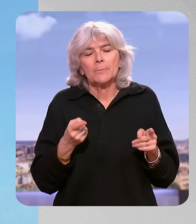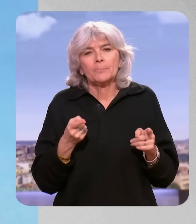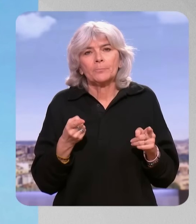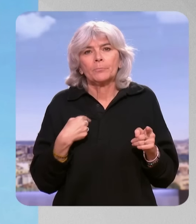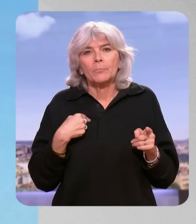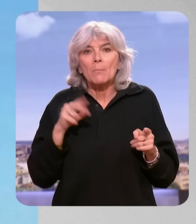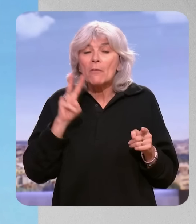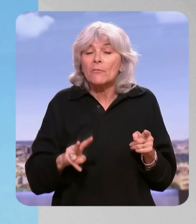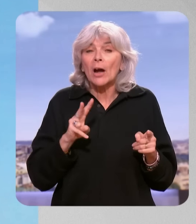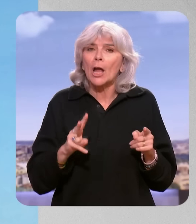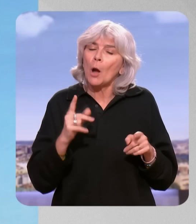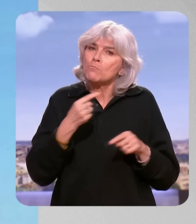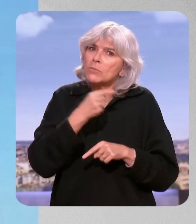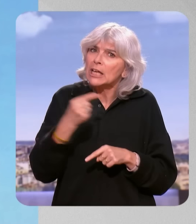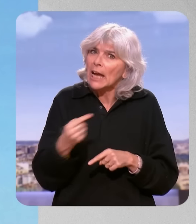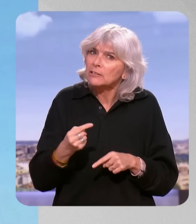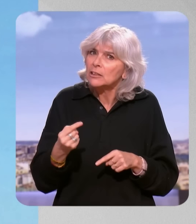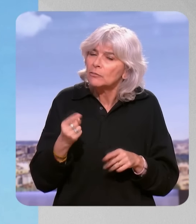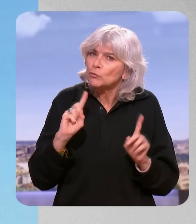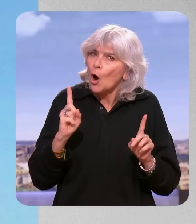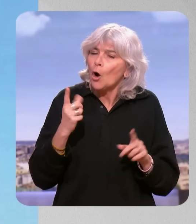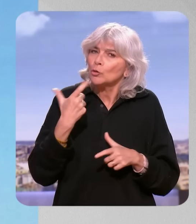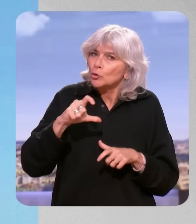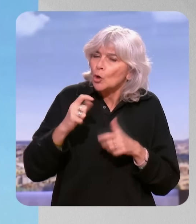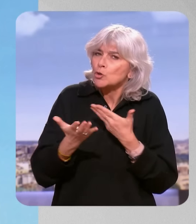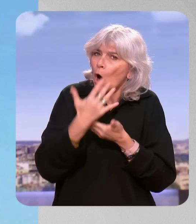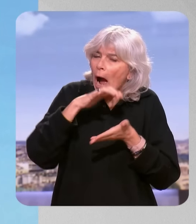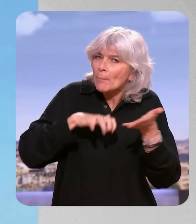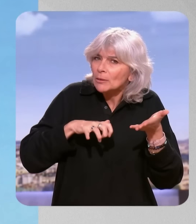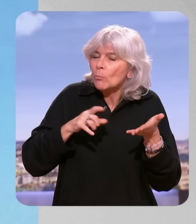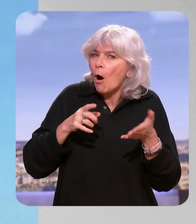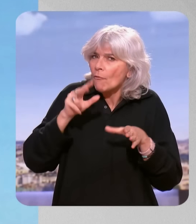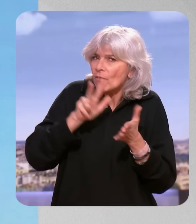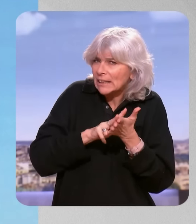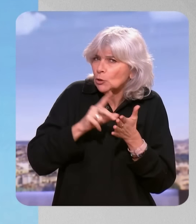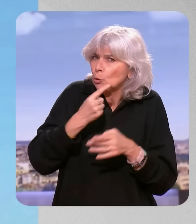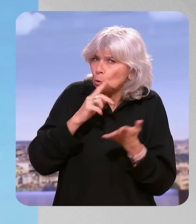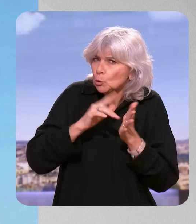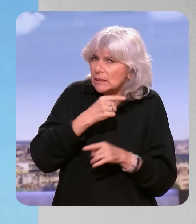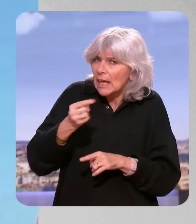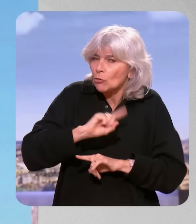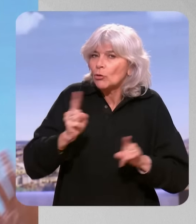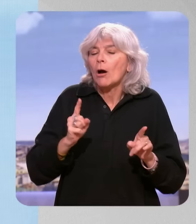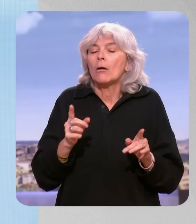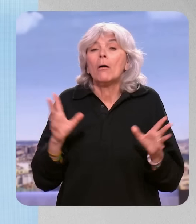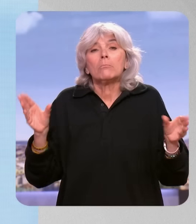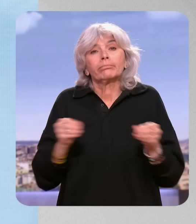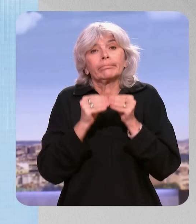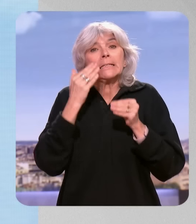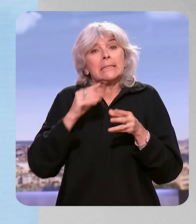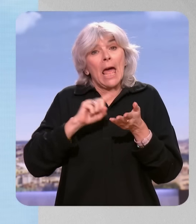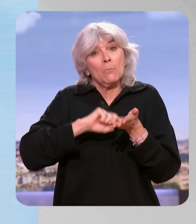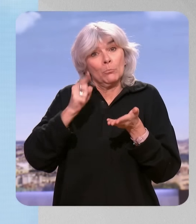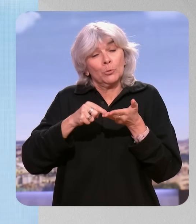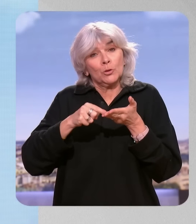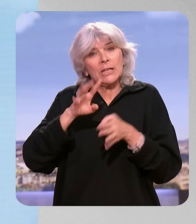Mais il n'y a pas que des mauvaises choses qui ont été, sur les 200 amendements, pour faire simple, ont été adoptées. Alors, donc, justement, au final, on sait que ce budget, il